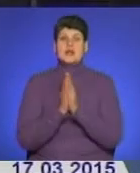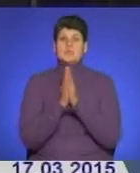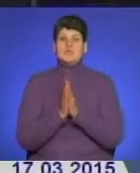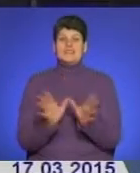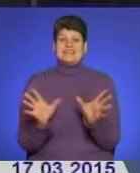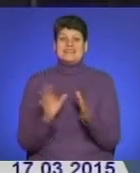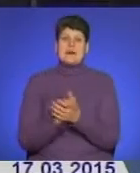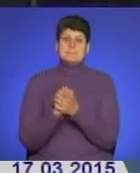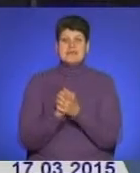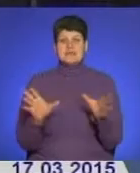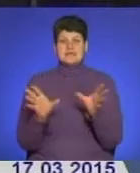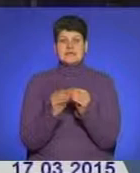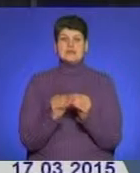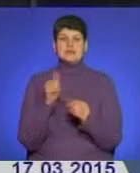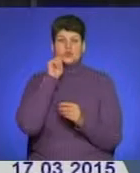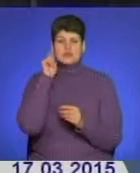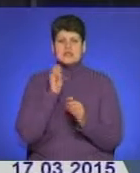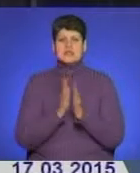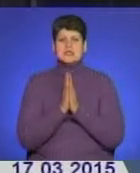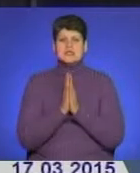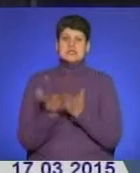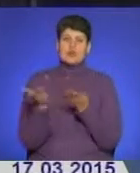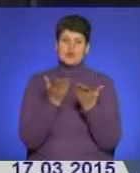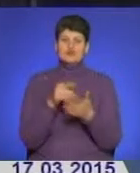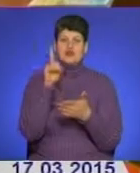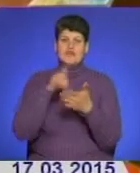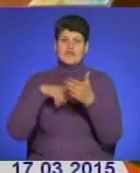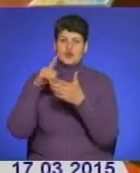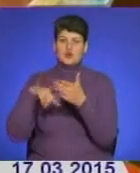цілісність України запрошують віруючих усіх конфесій.